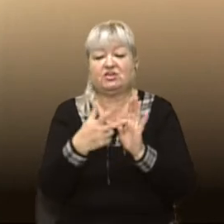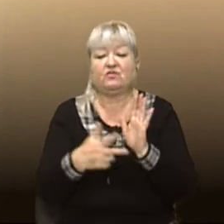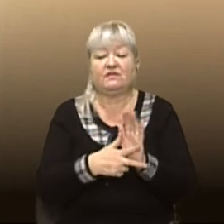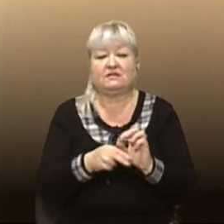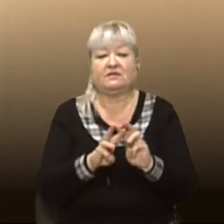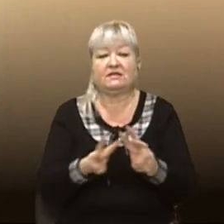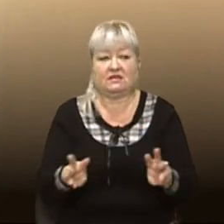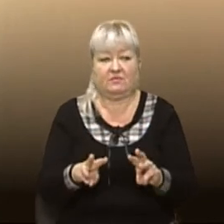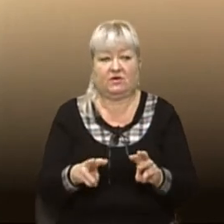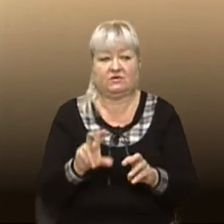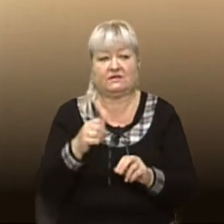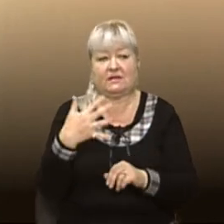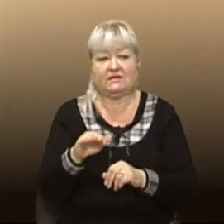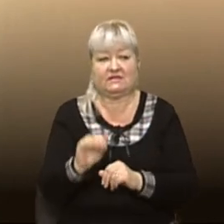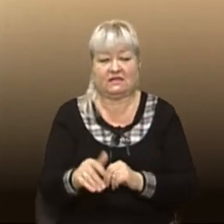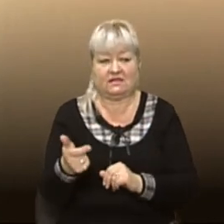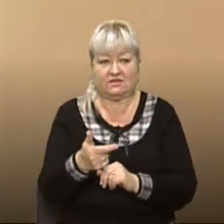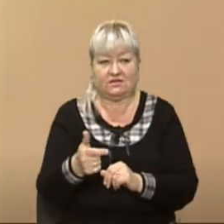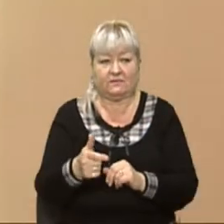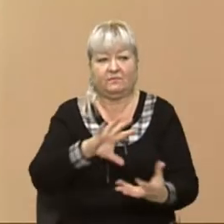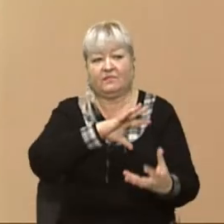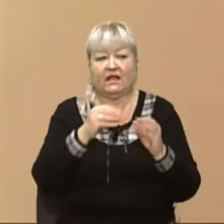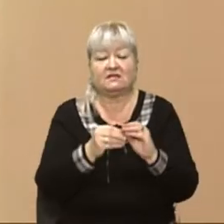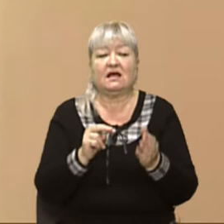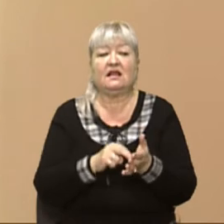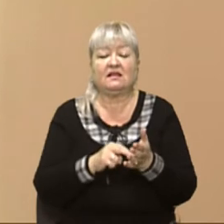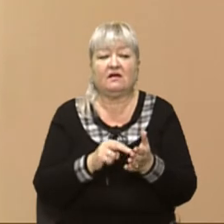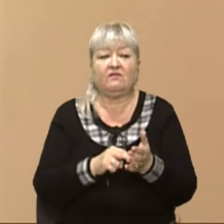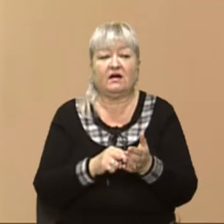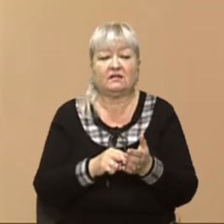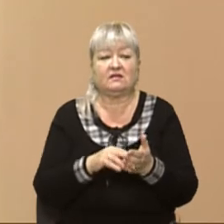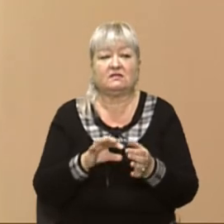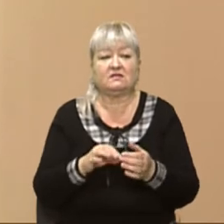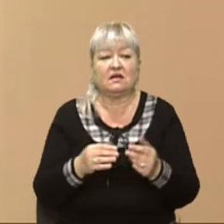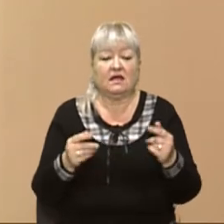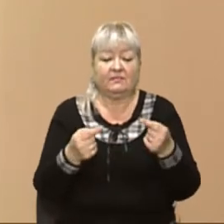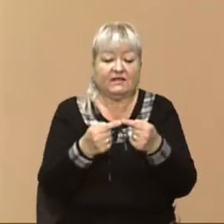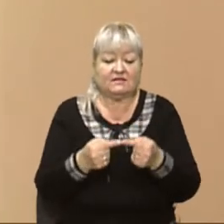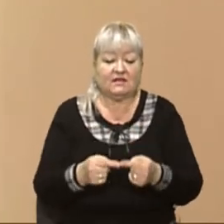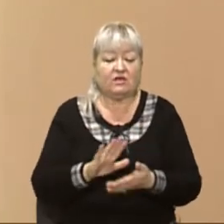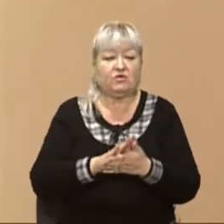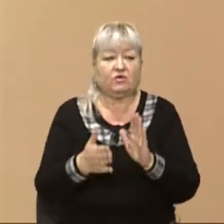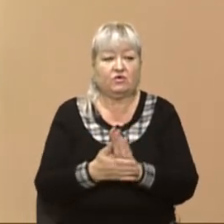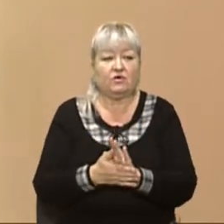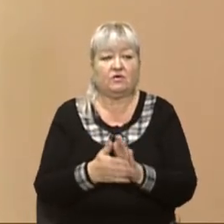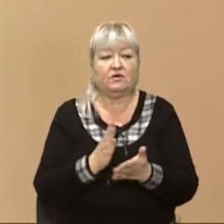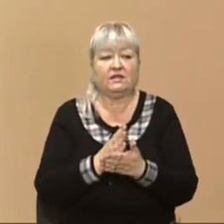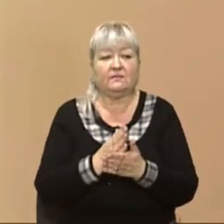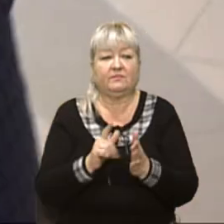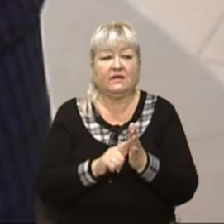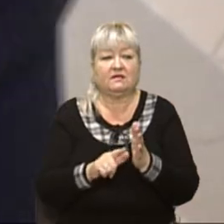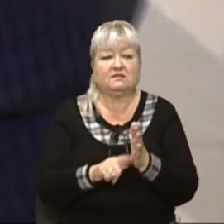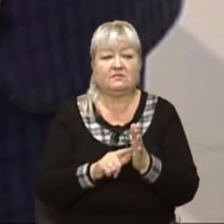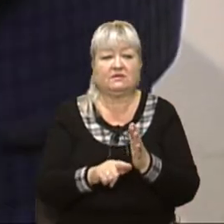тисяч гривень. Загальна вартість даної ділянки згідно укладеного договору з переможцем тендерної закупівлі складає 71